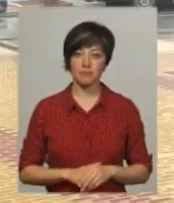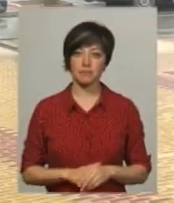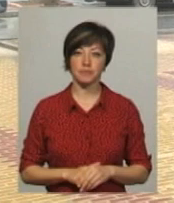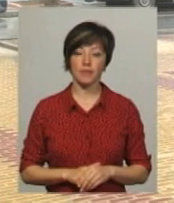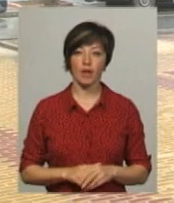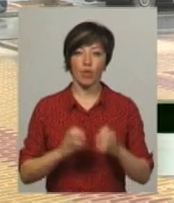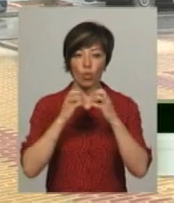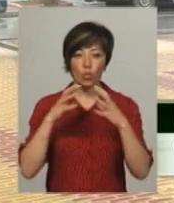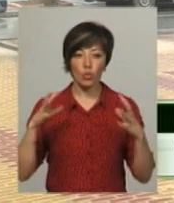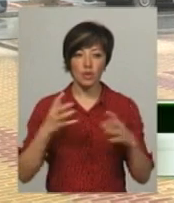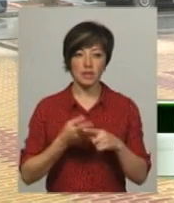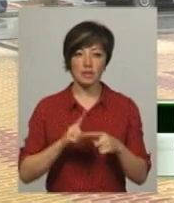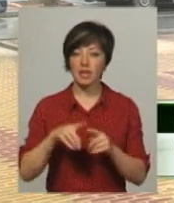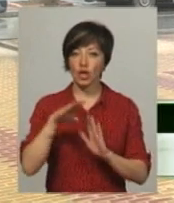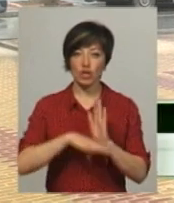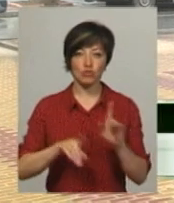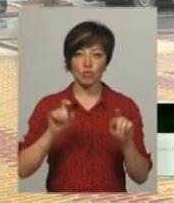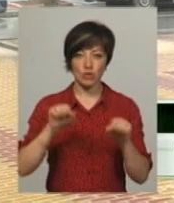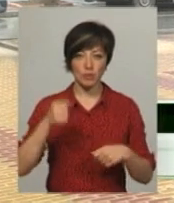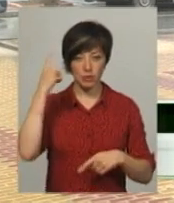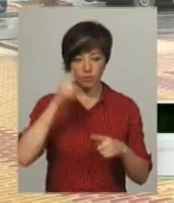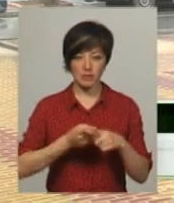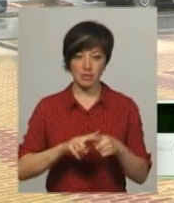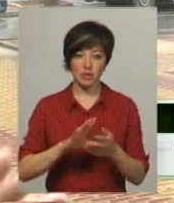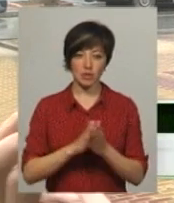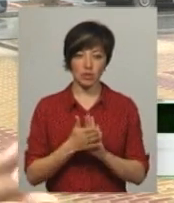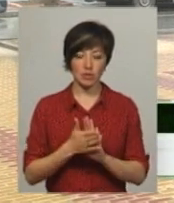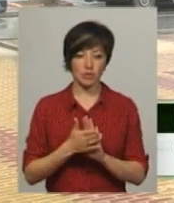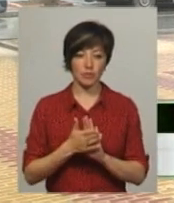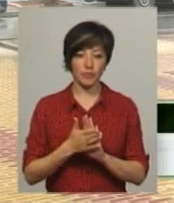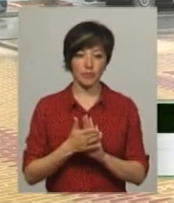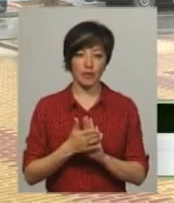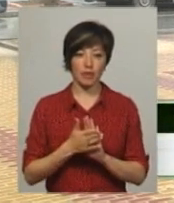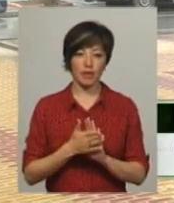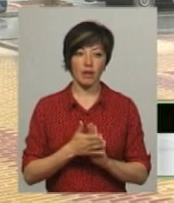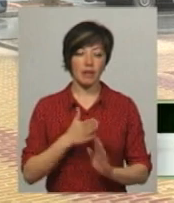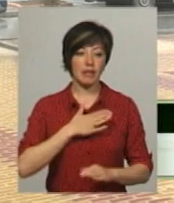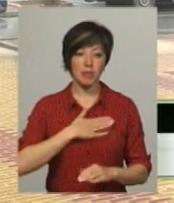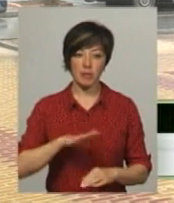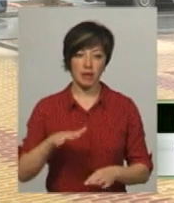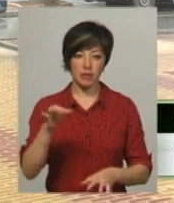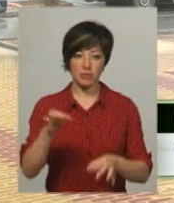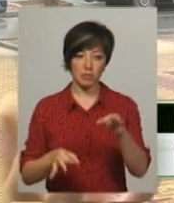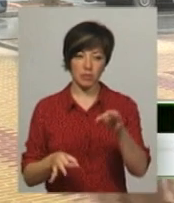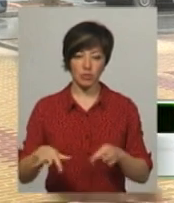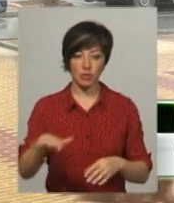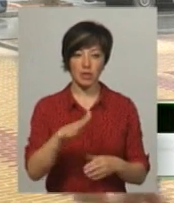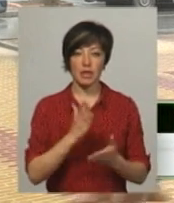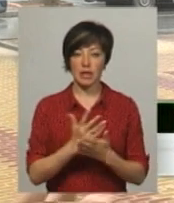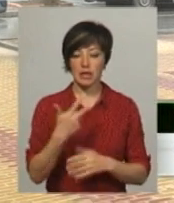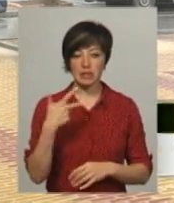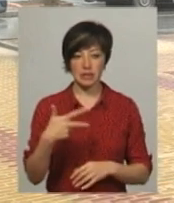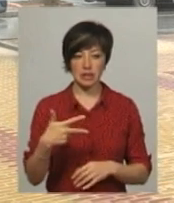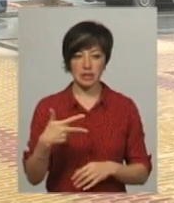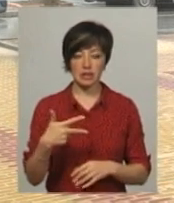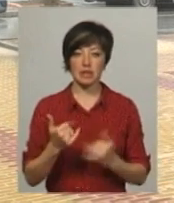Кульки – це найгірше, що можна придумати в цій ситуації. Воно неприємне до навколишнього середовища. Я кажу, є три речі